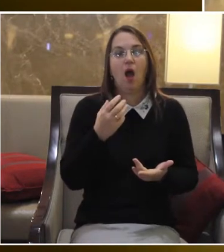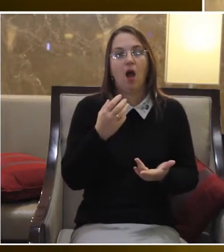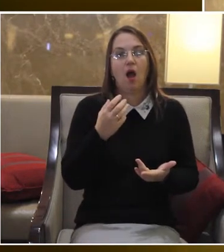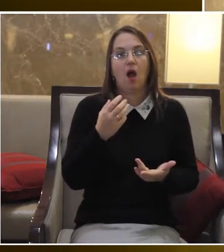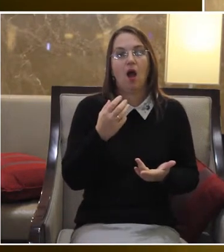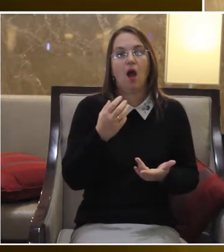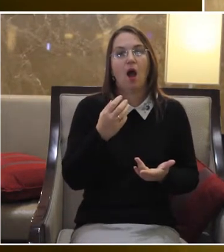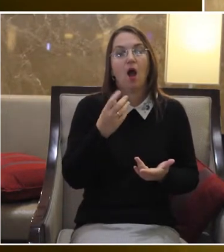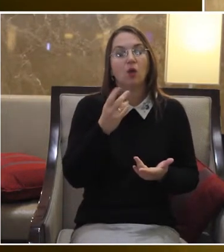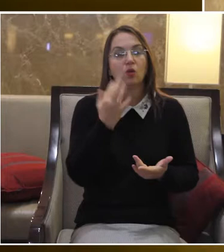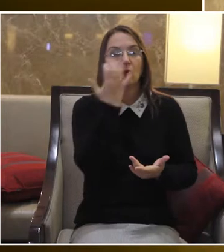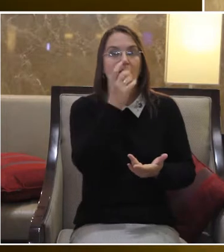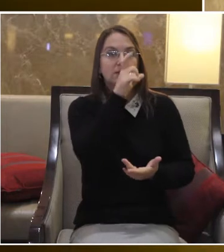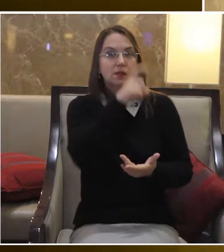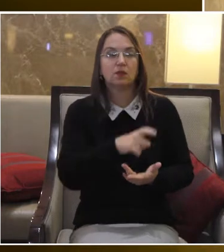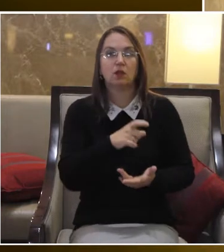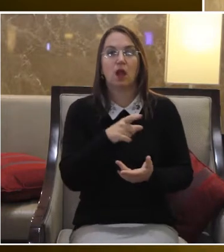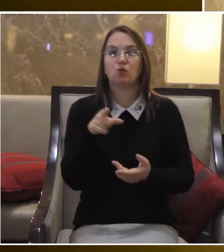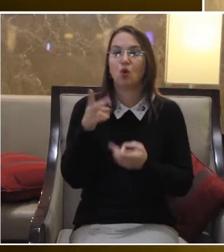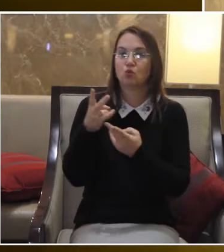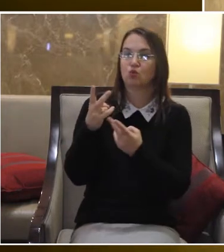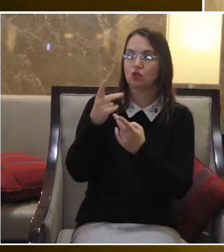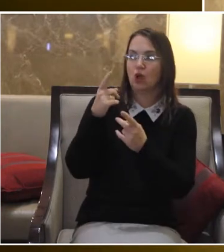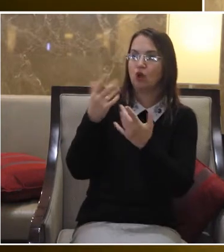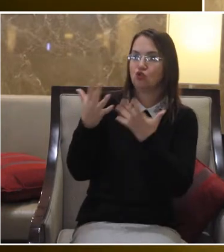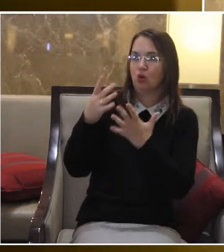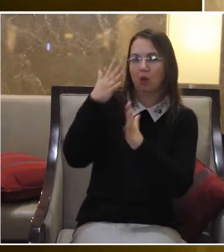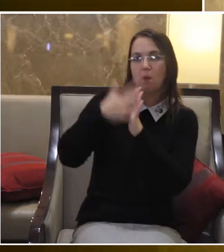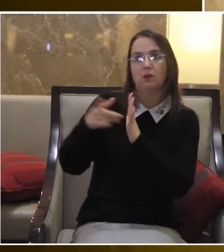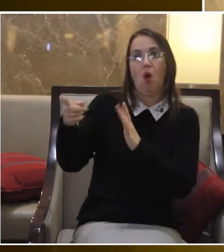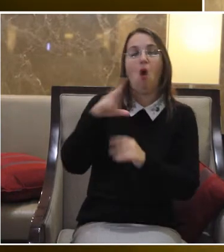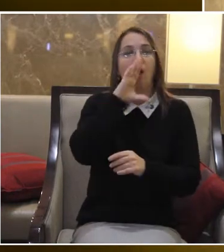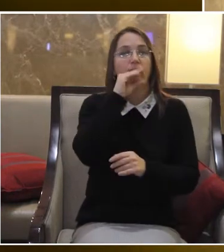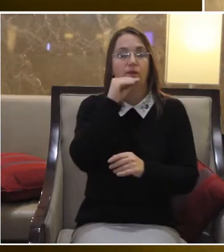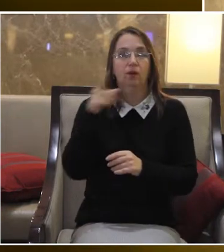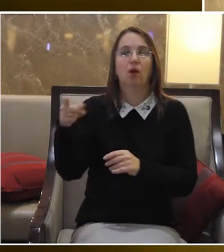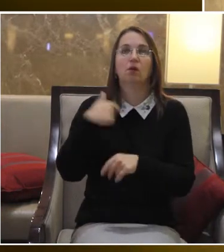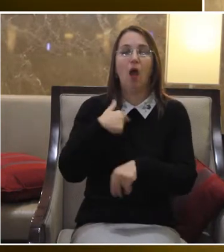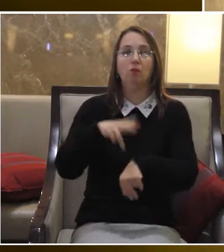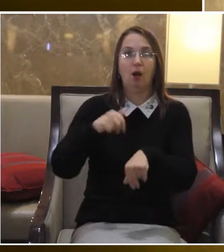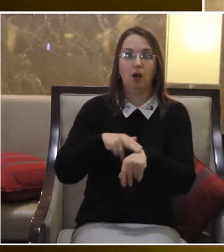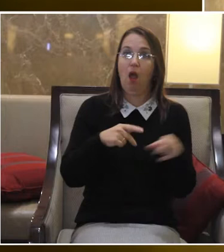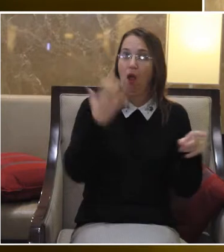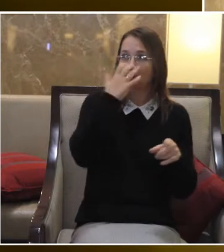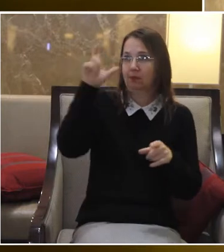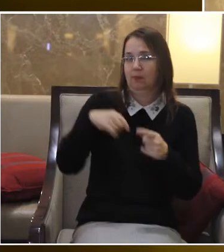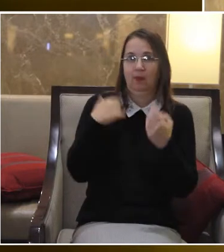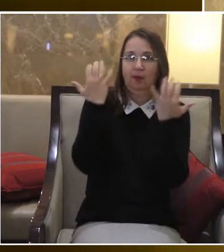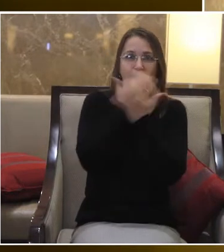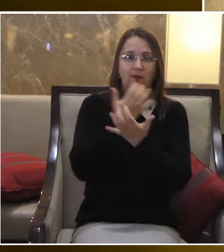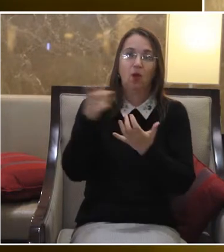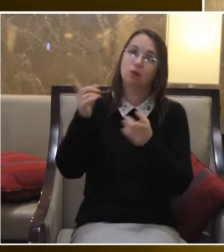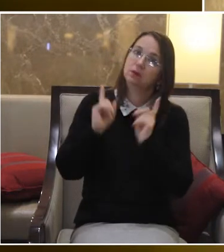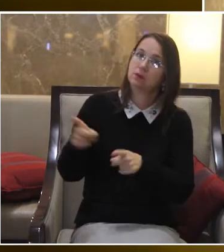чітко ідентифікувати, що до неї звертається саме співробітник поліції А не хтось інший Як незряча людина може зрозуміти, що